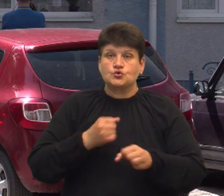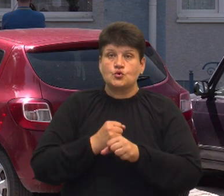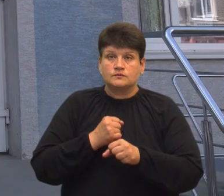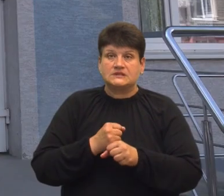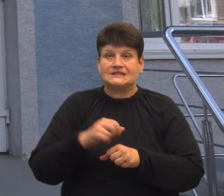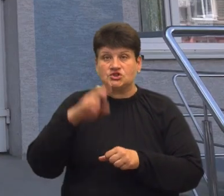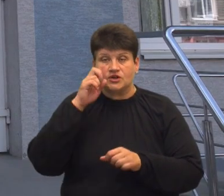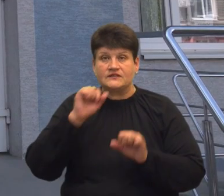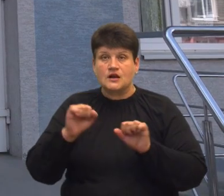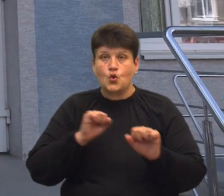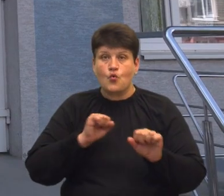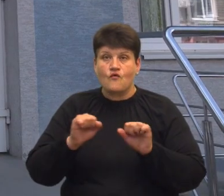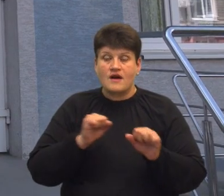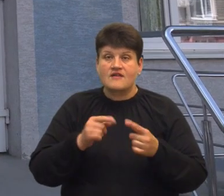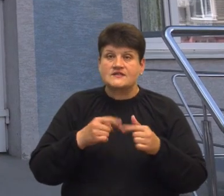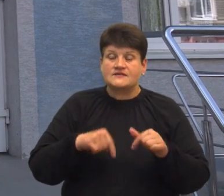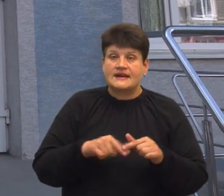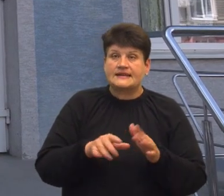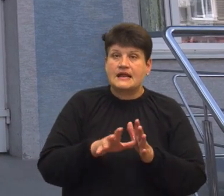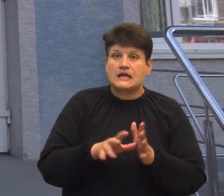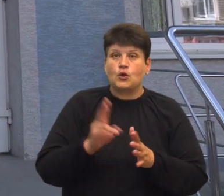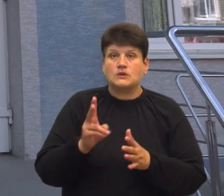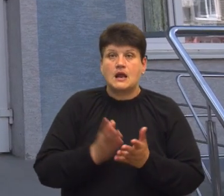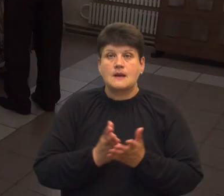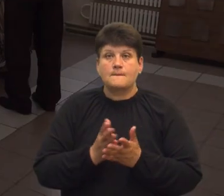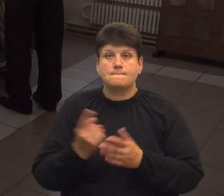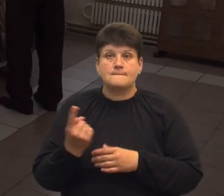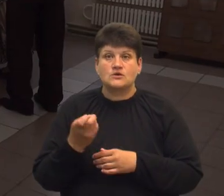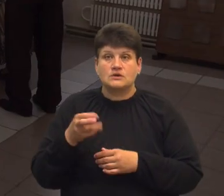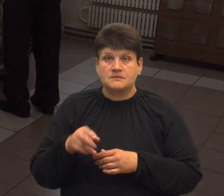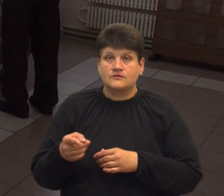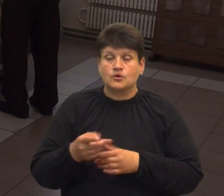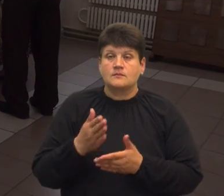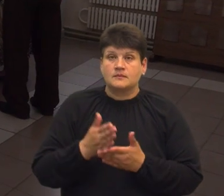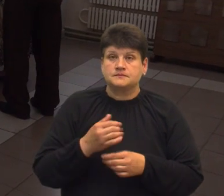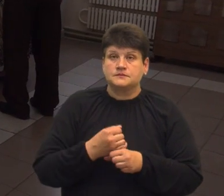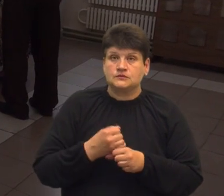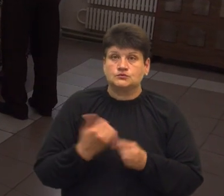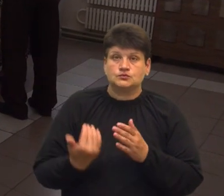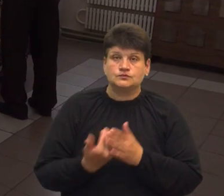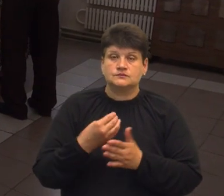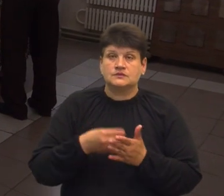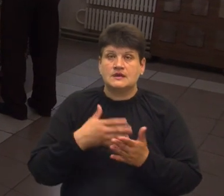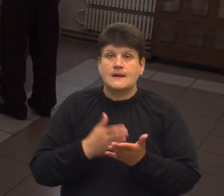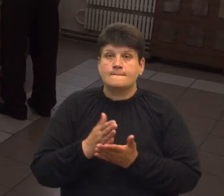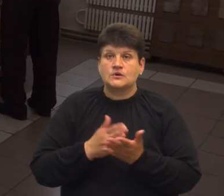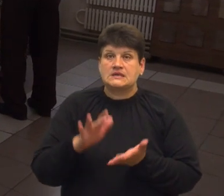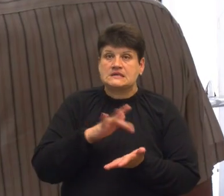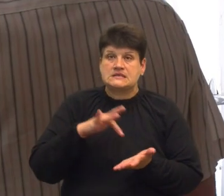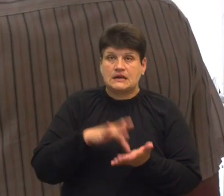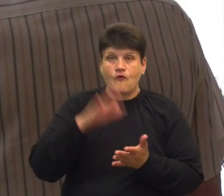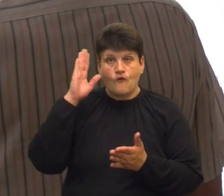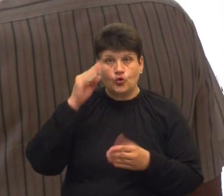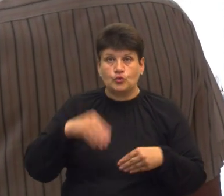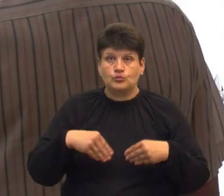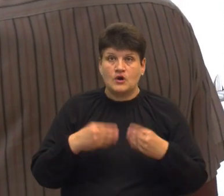регулювання у сферах енергетики та комунальних послуг, з 1 липня у Тернополі мали діяти нові тарифи на послуги централізованого водопостачання